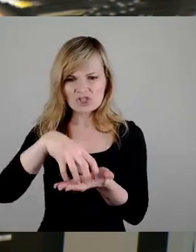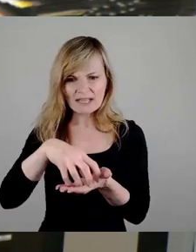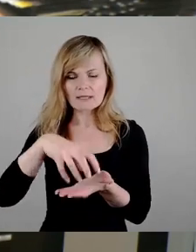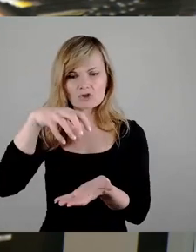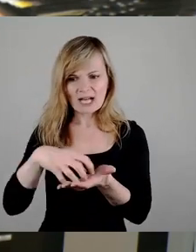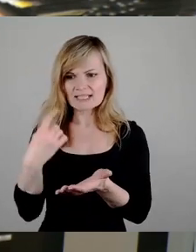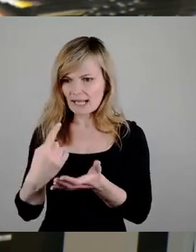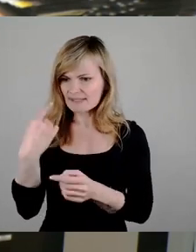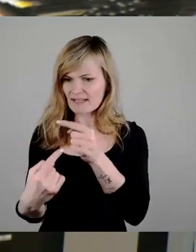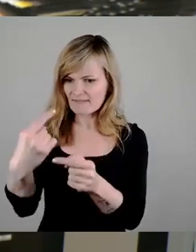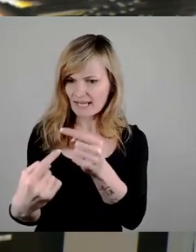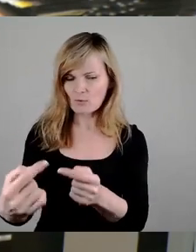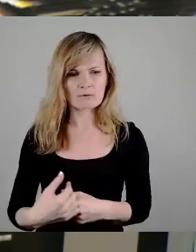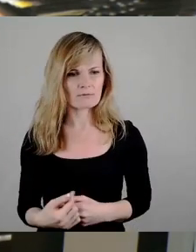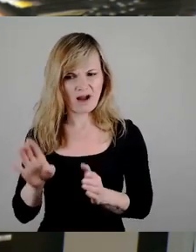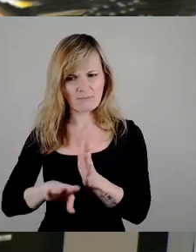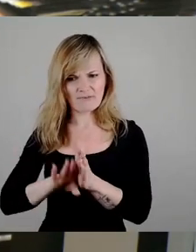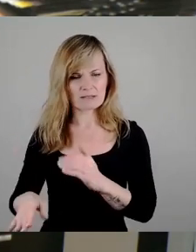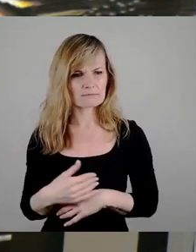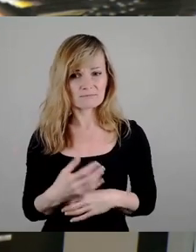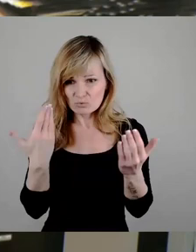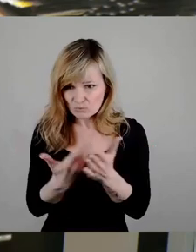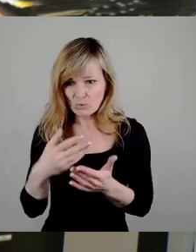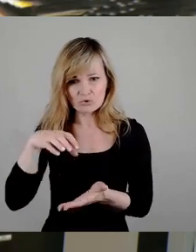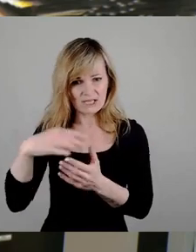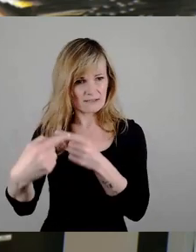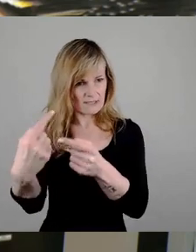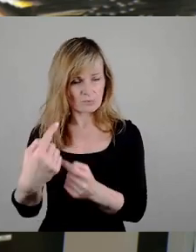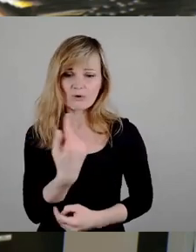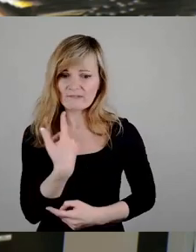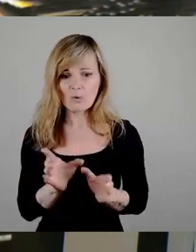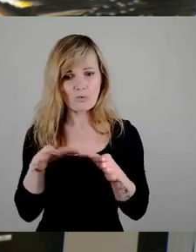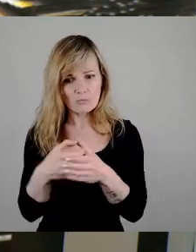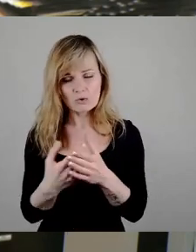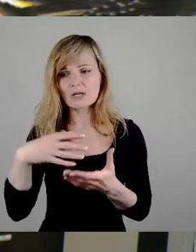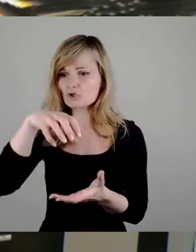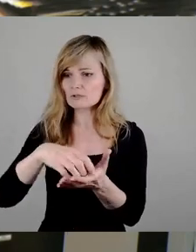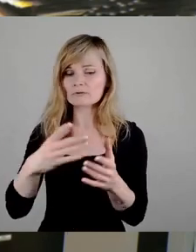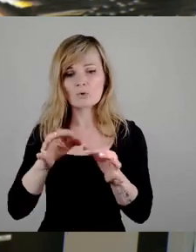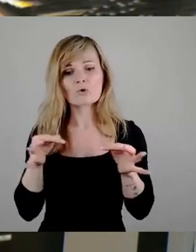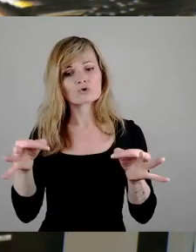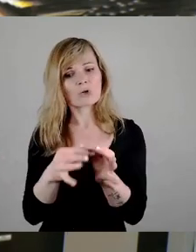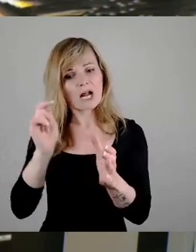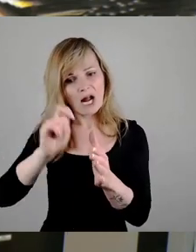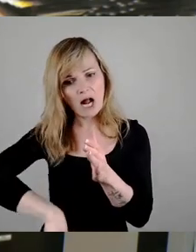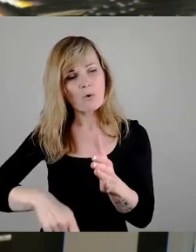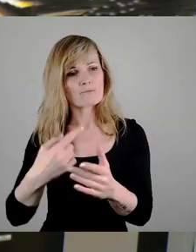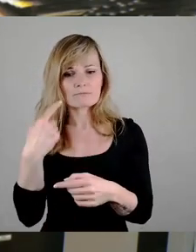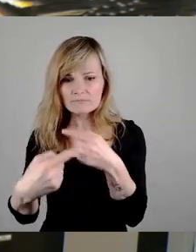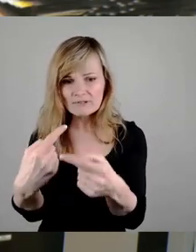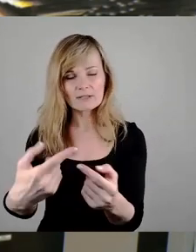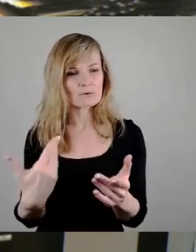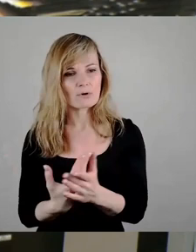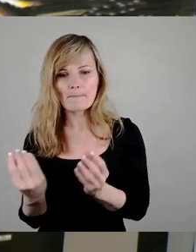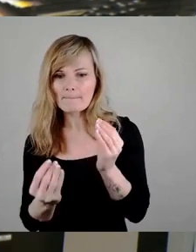Das ist Stadtentwicklung, dass man Grundstücke kauft, weil man sagt als Kommune, man will dort auftreten, man will mitgestalten. Das finden Sie,